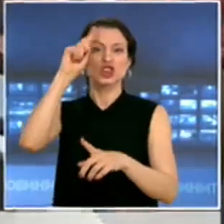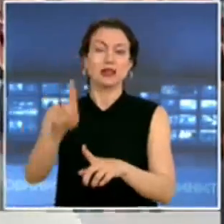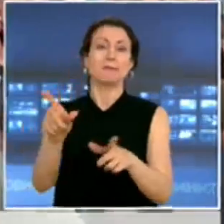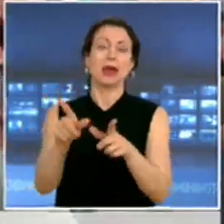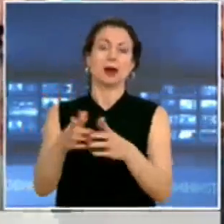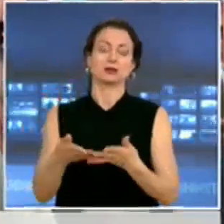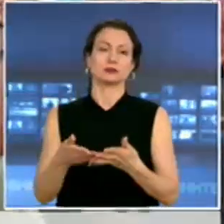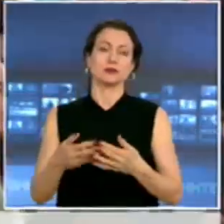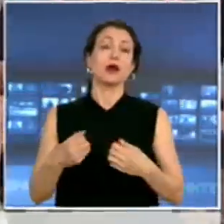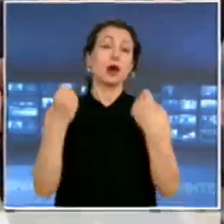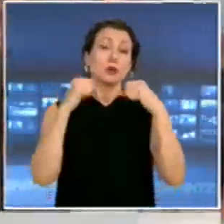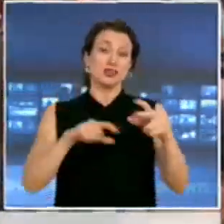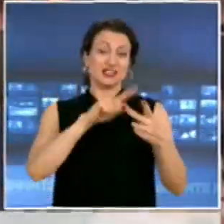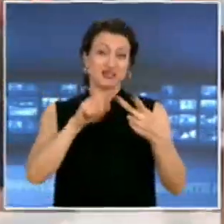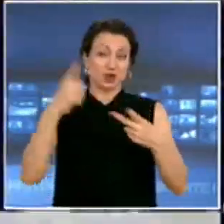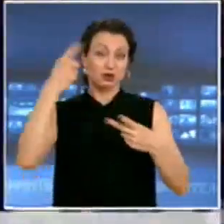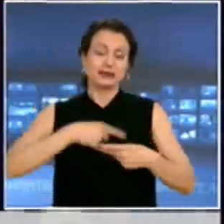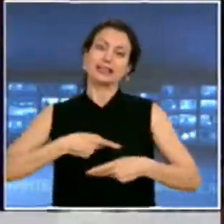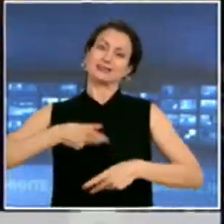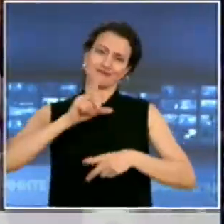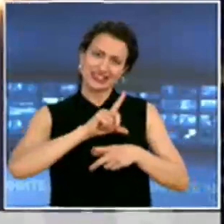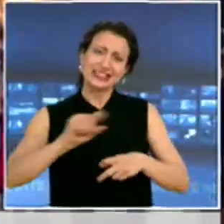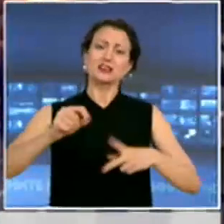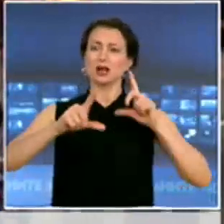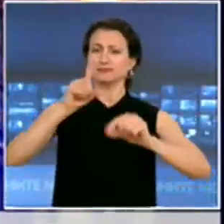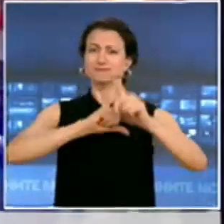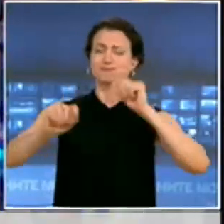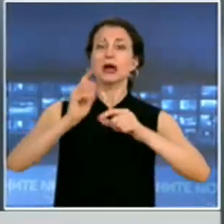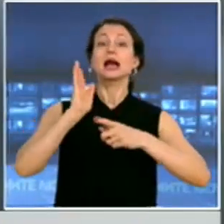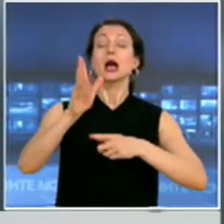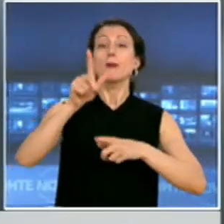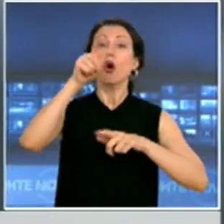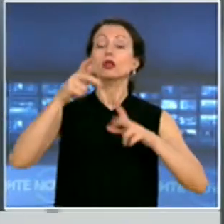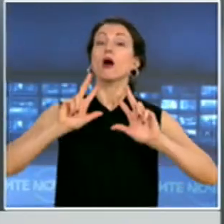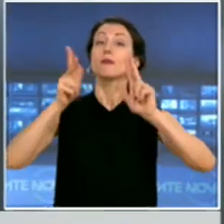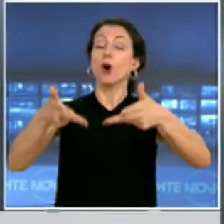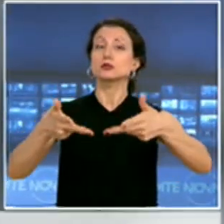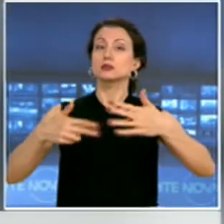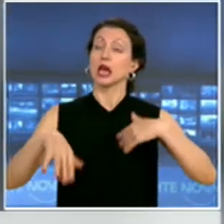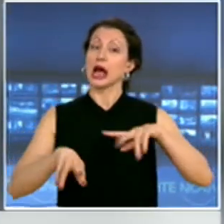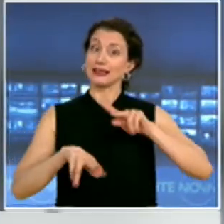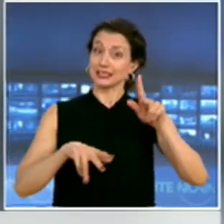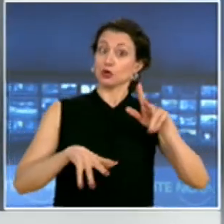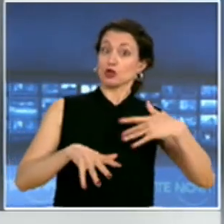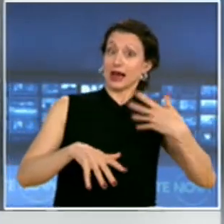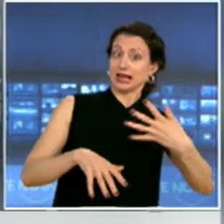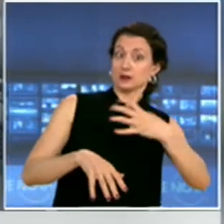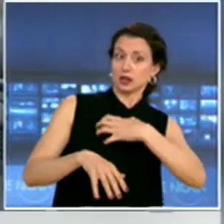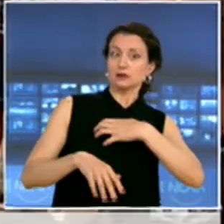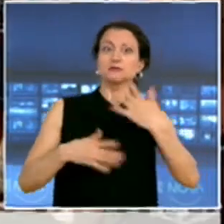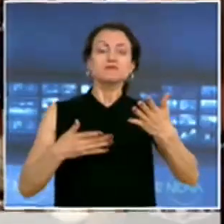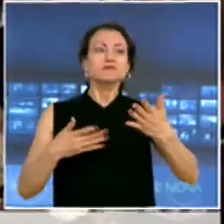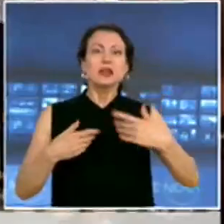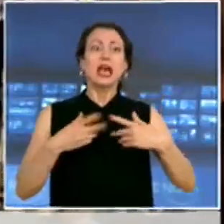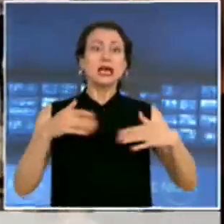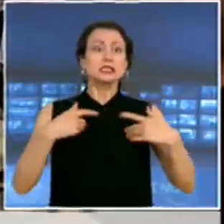пореден ден поеха към Орлов мост, а подръжниците на герб напуснаха площада, за да стигнат до автобусите си, които обаче се оказаха блокирани.